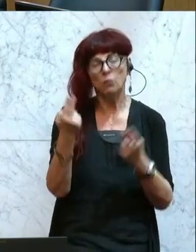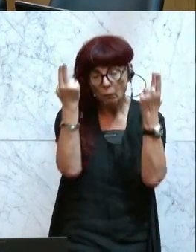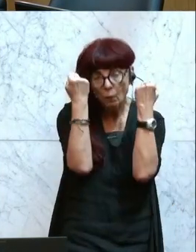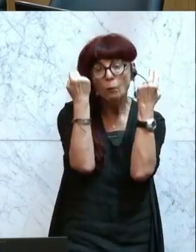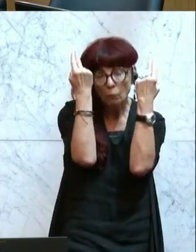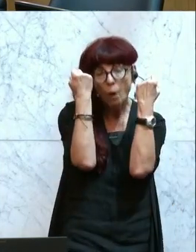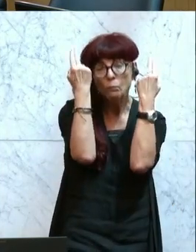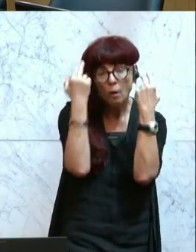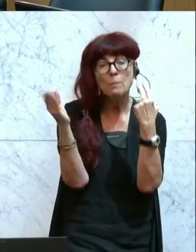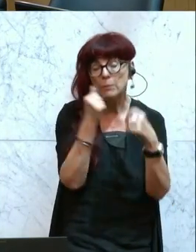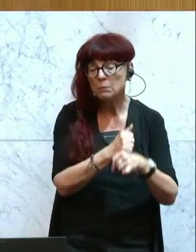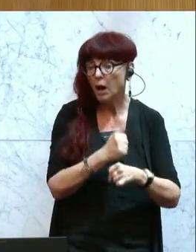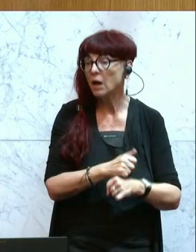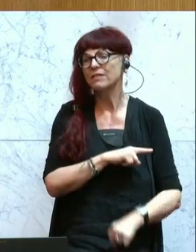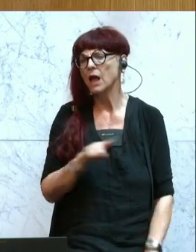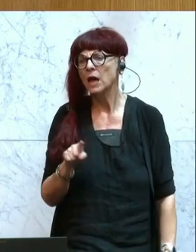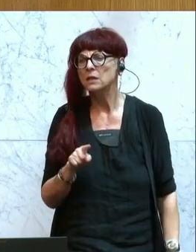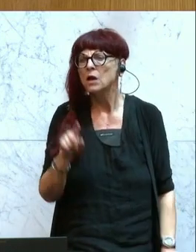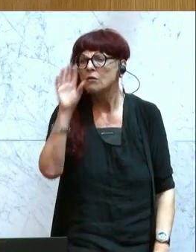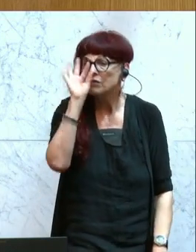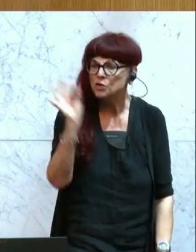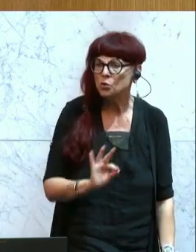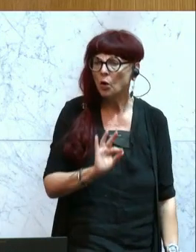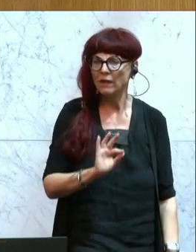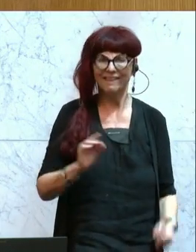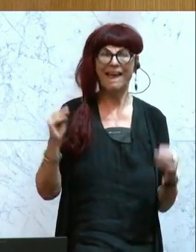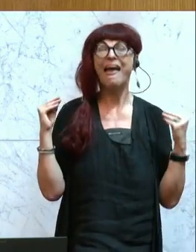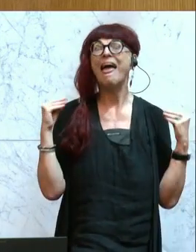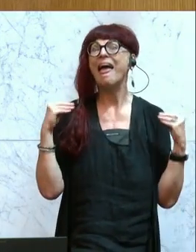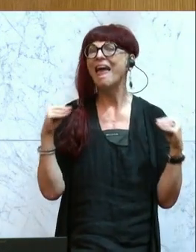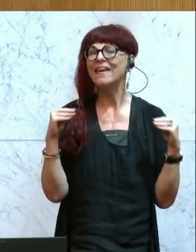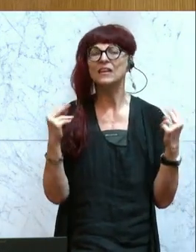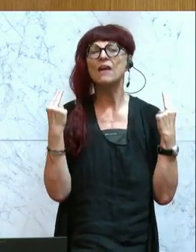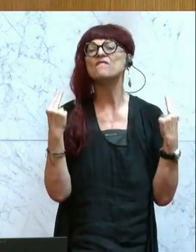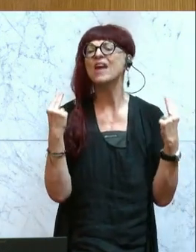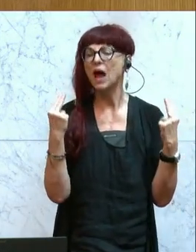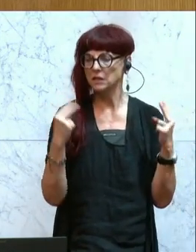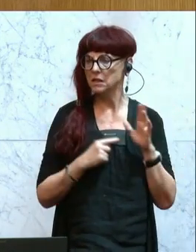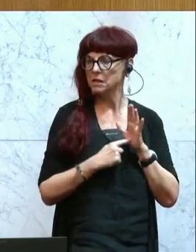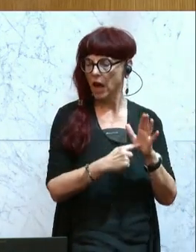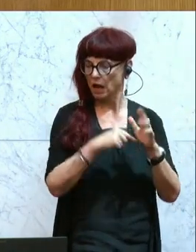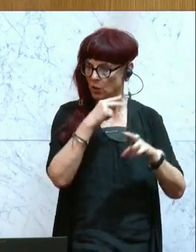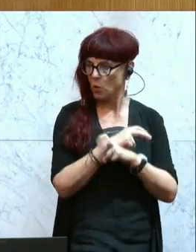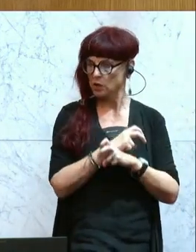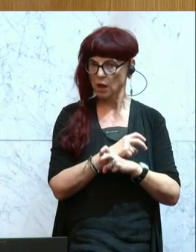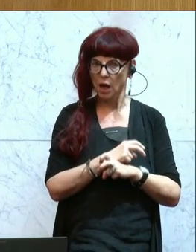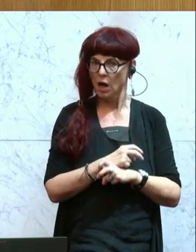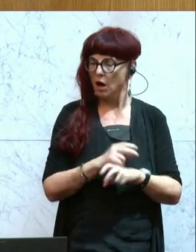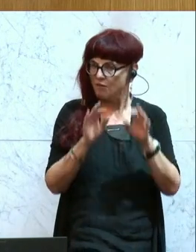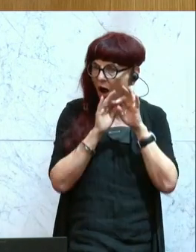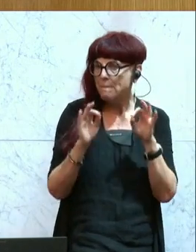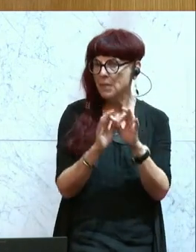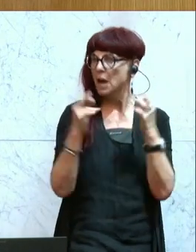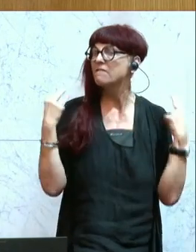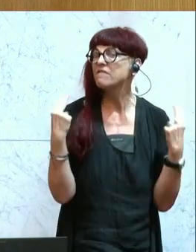dafür, sondern versuchen Sie endlich wieder echte Werte in unserem Land zu manifestieren. Den Wert der Familie, den